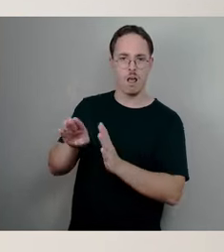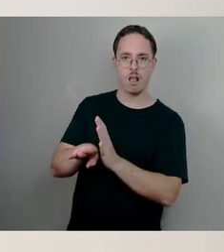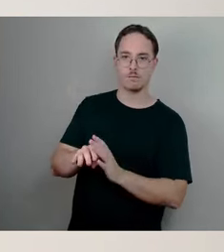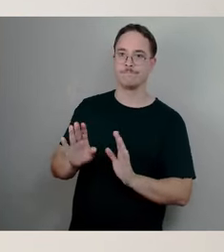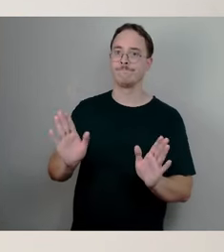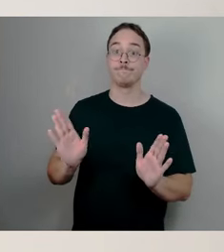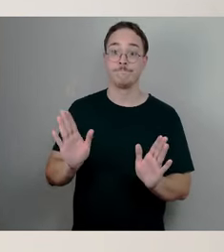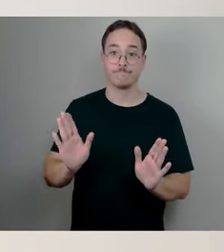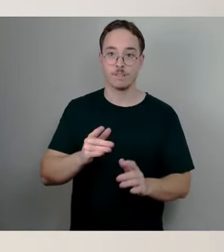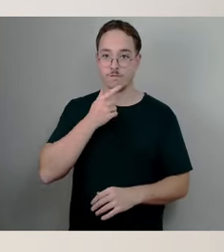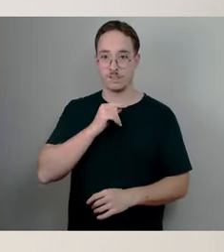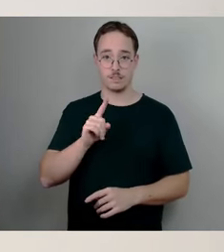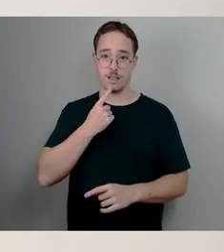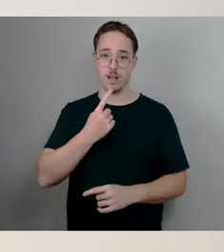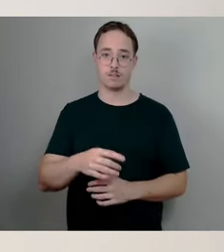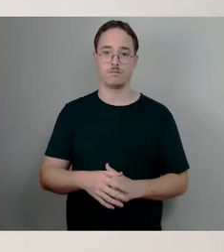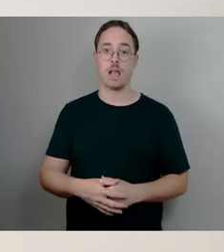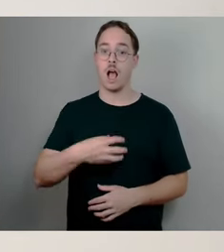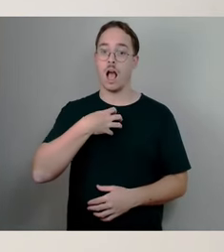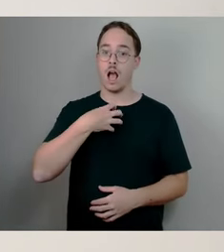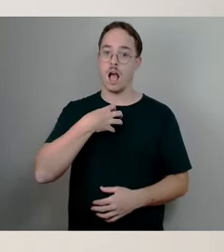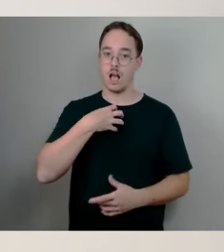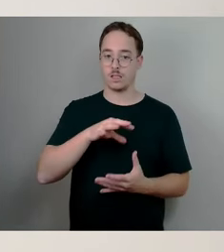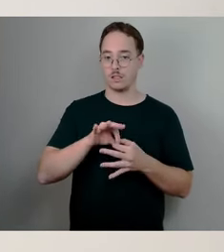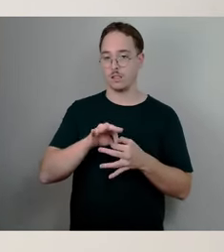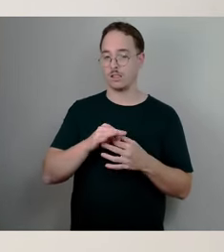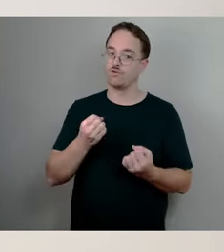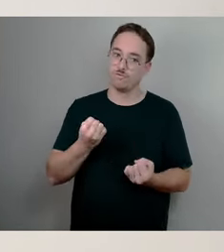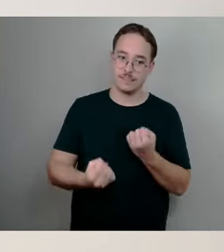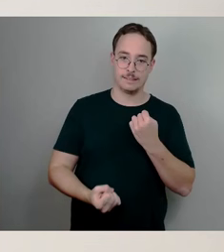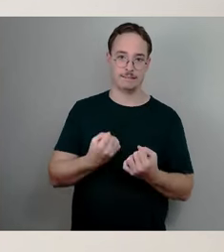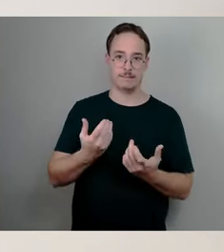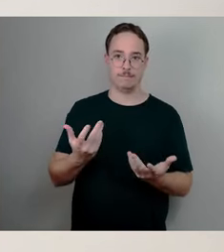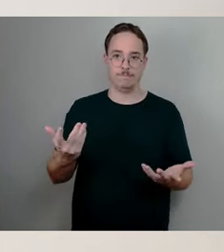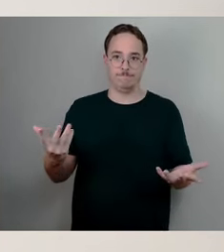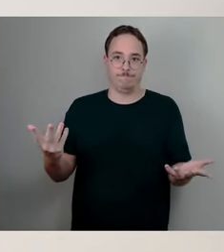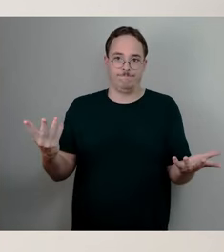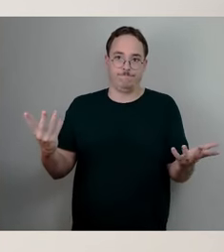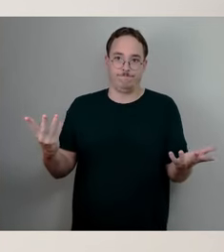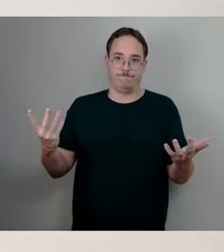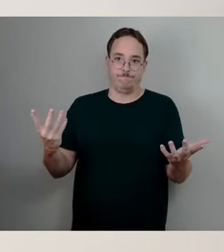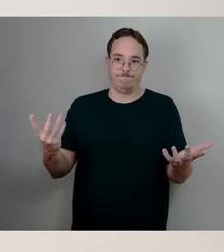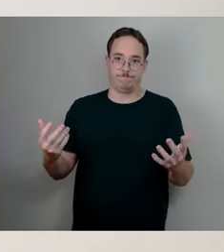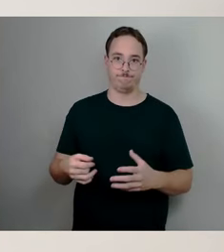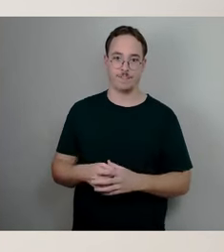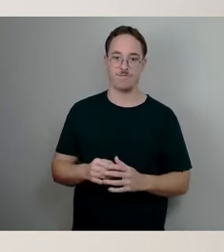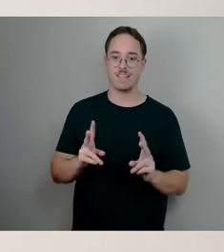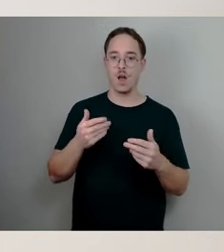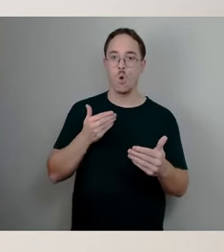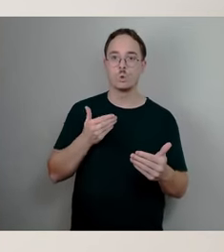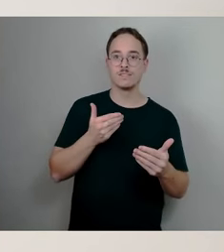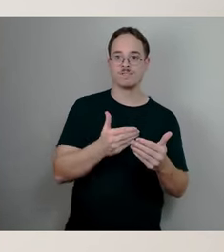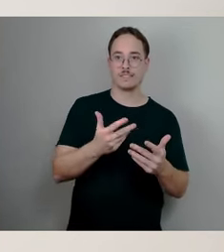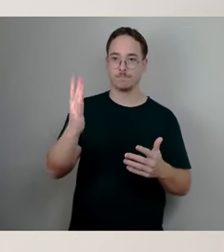krankheitsbedingte Ausfälle, wo wir nicht in der Lage sind, das muss man auch so eindeutig sagen, kurzfristig für